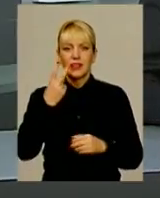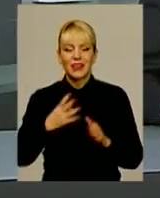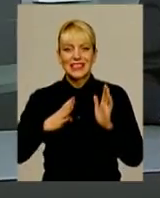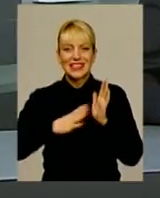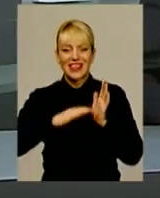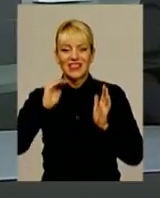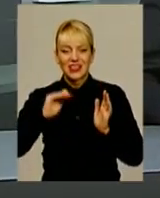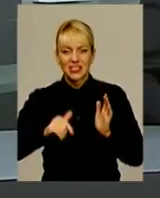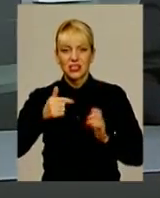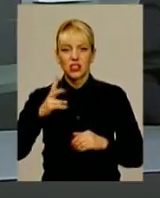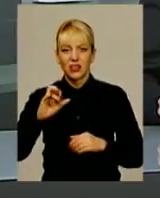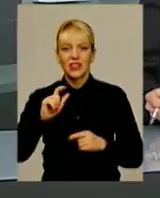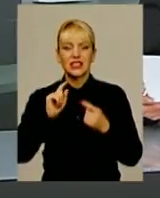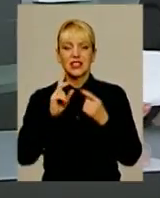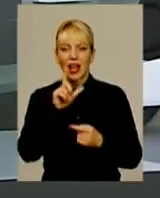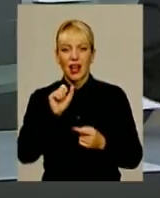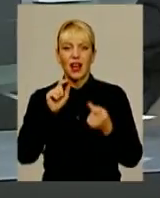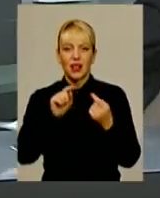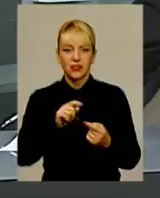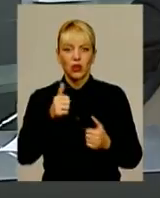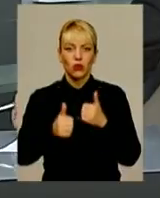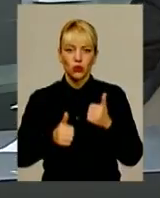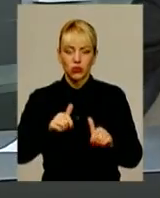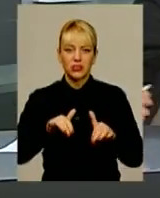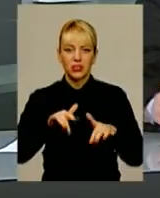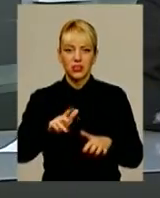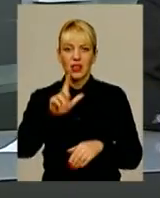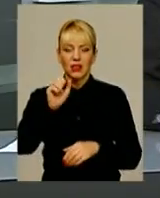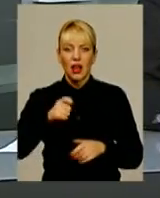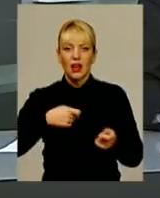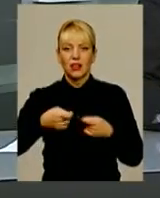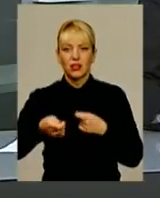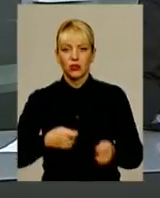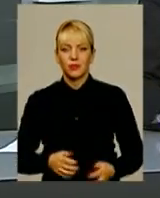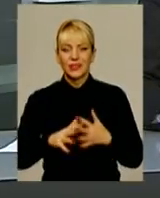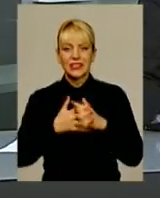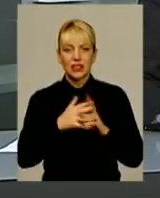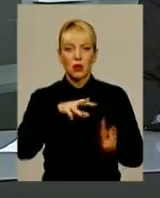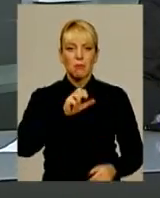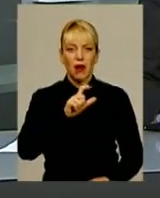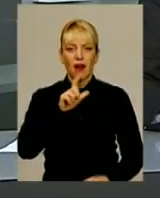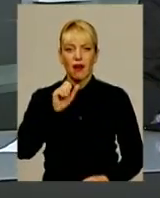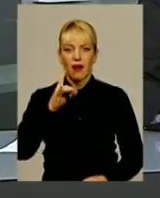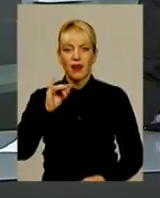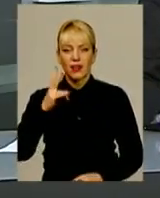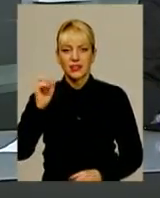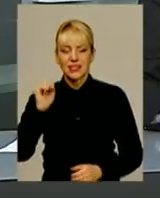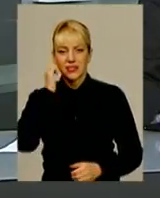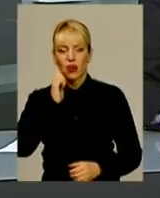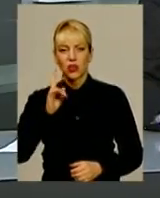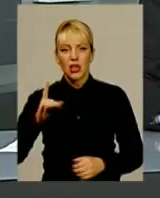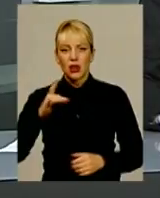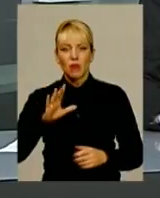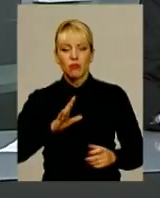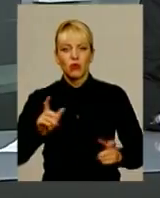за антиконкурентні дії на ринку. В селі Махаринці Старокостянтинівського району вибухнуло